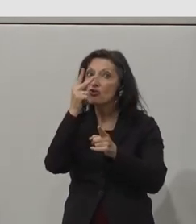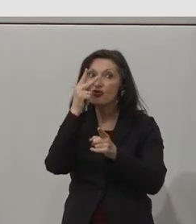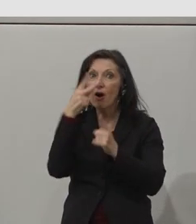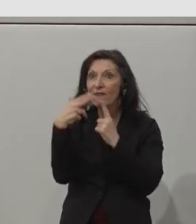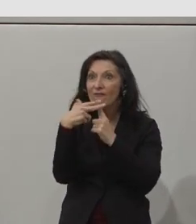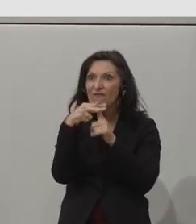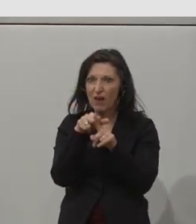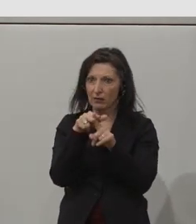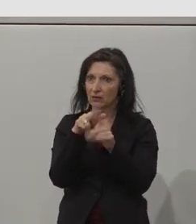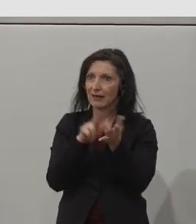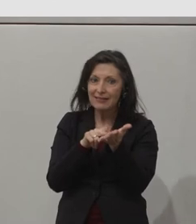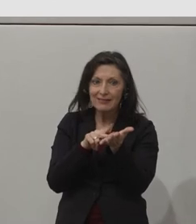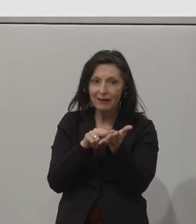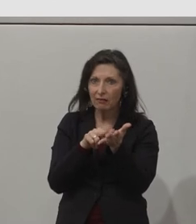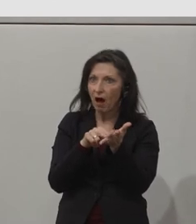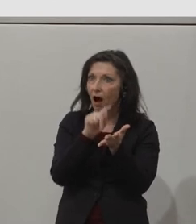slide, please.